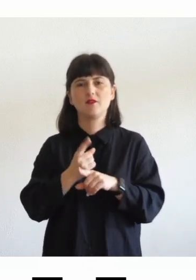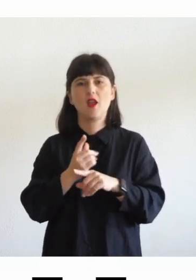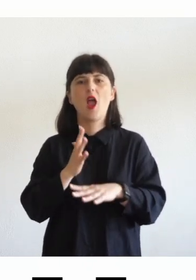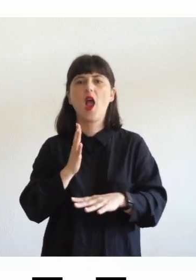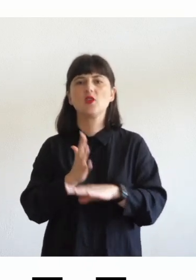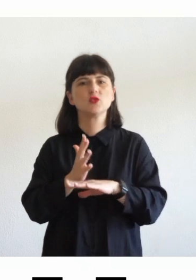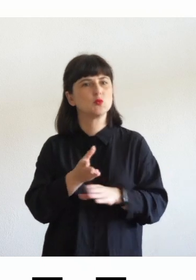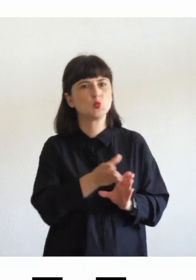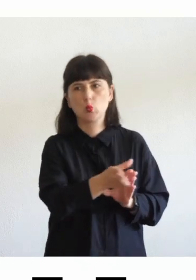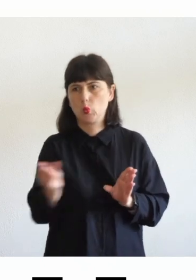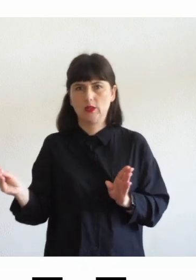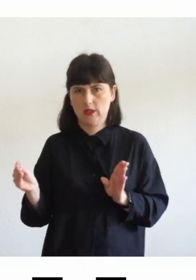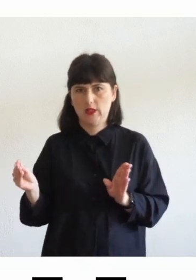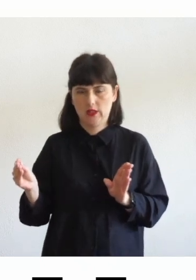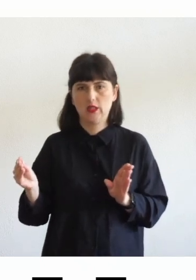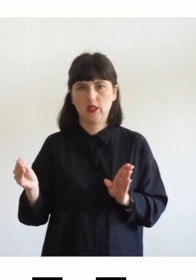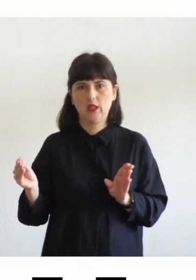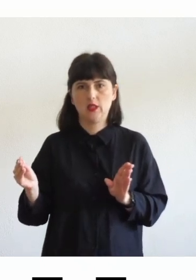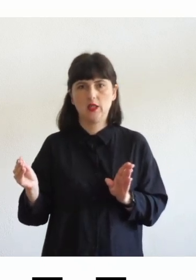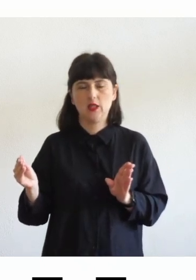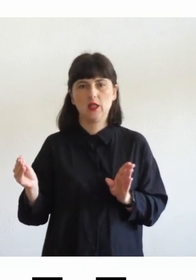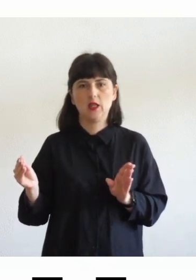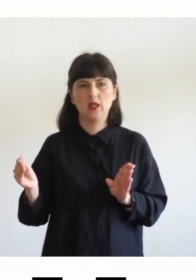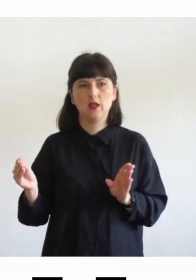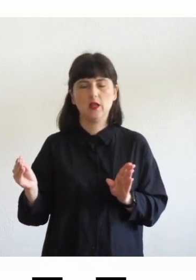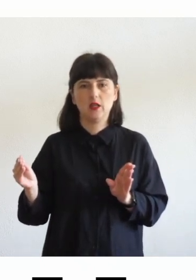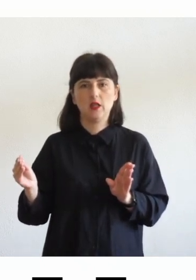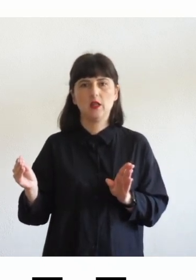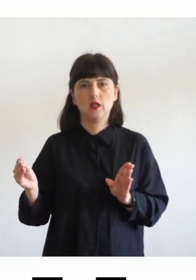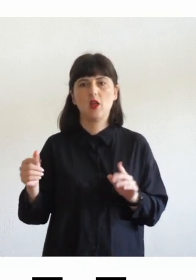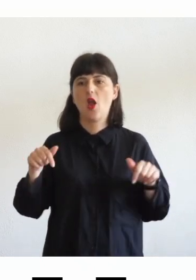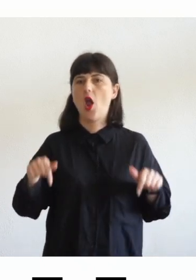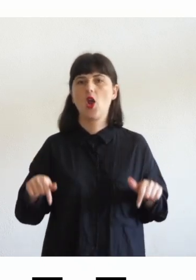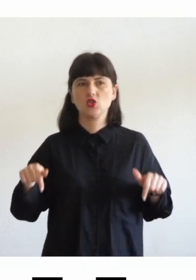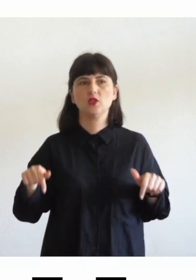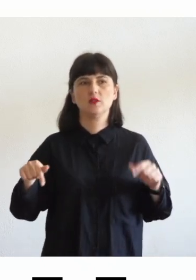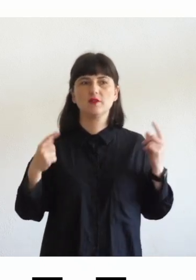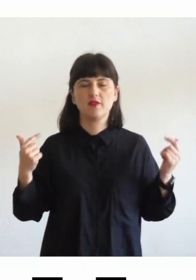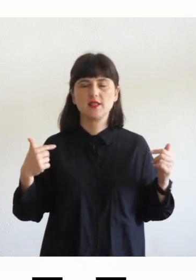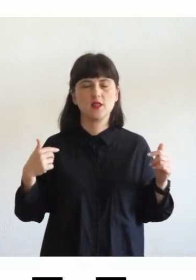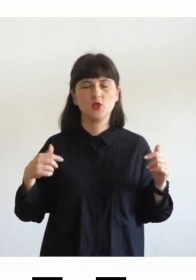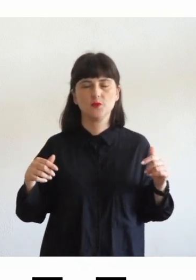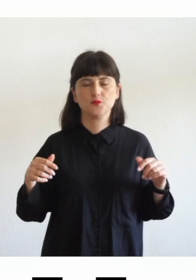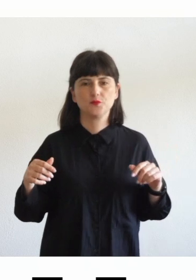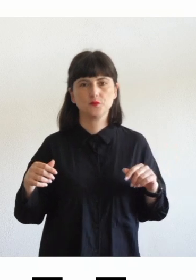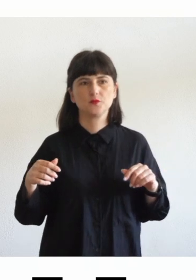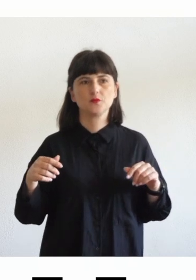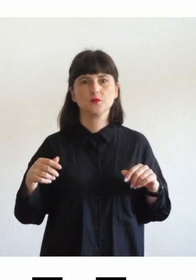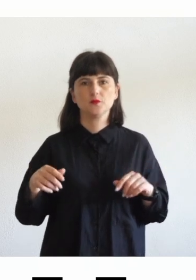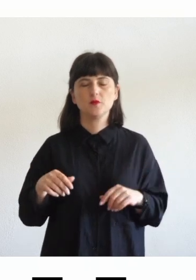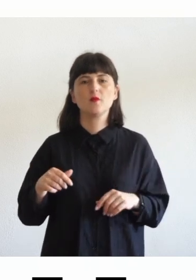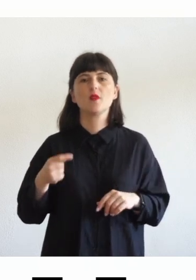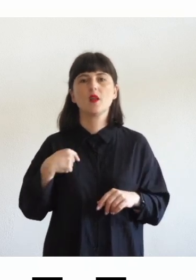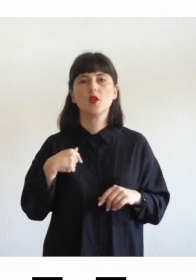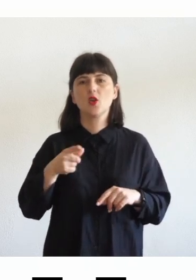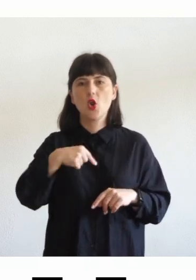tutti l'approccio noi oggi siamo nel mondo dell'inclusione